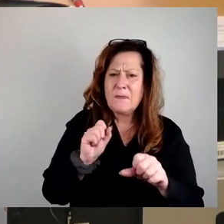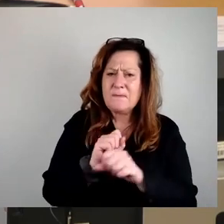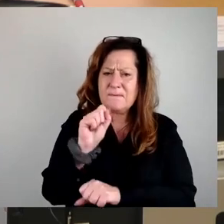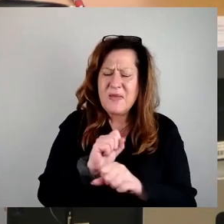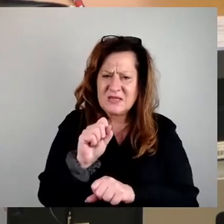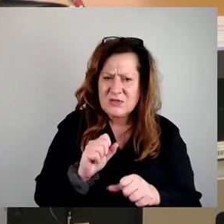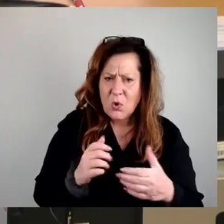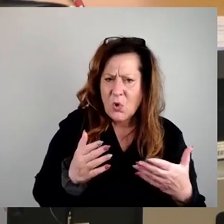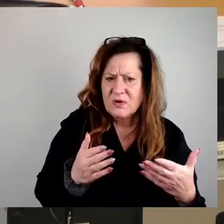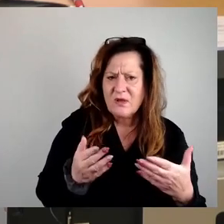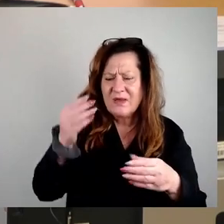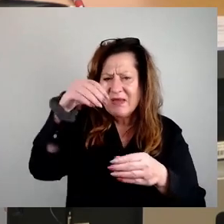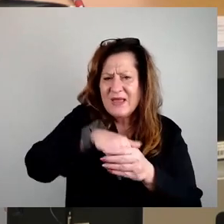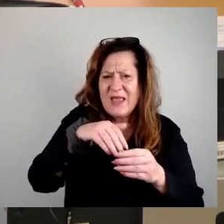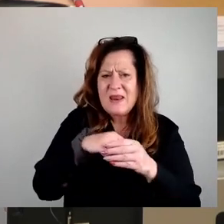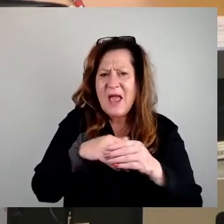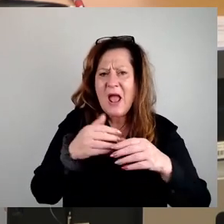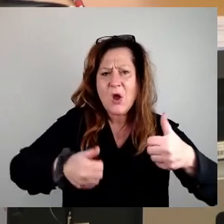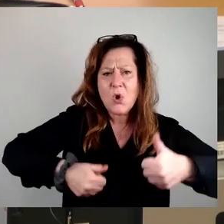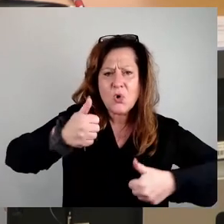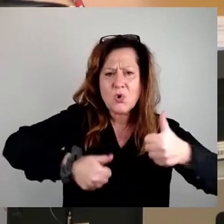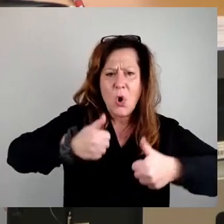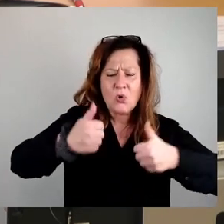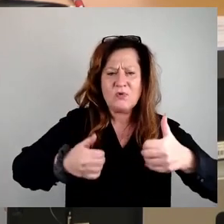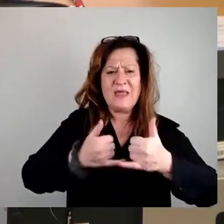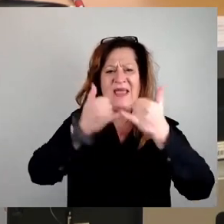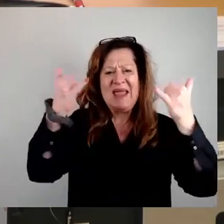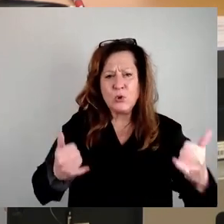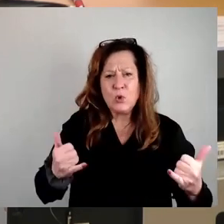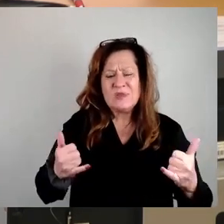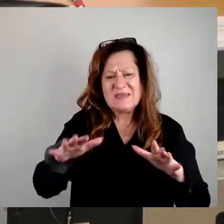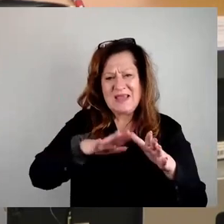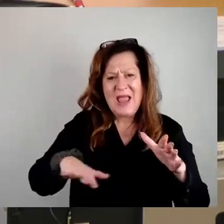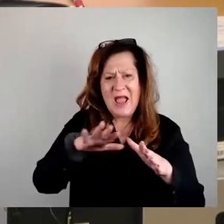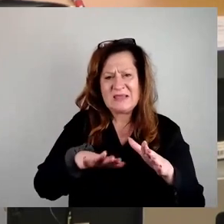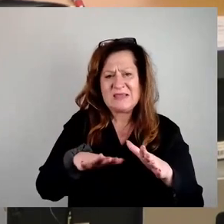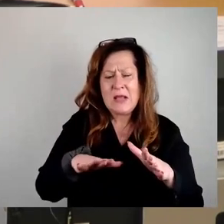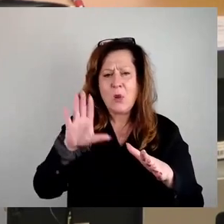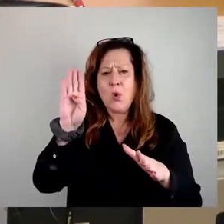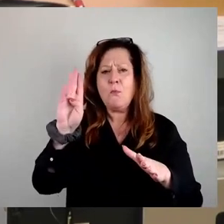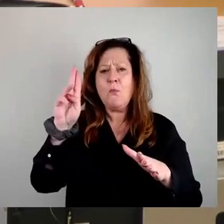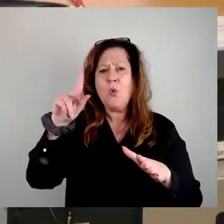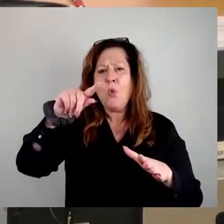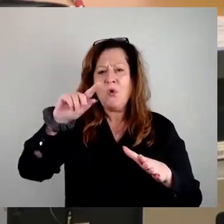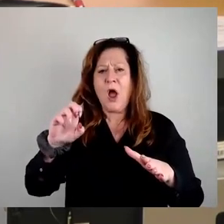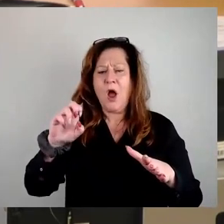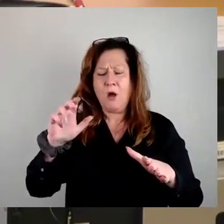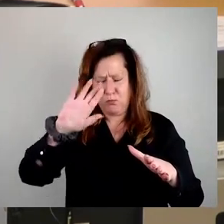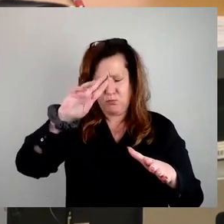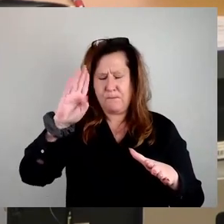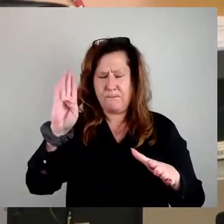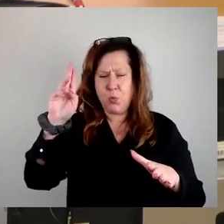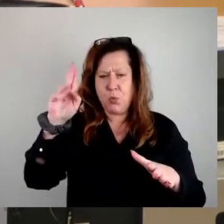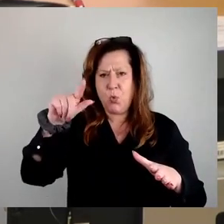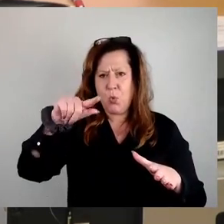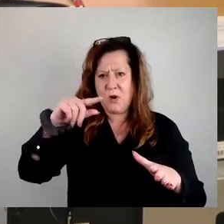Konkurrenz gekommen ist zum Thema Industrieansiedlung und Buka, aber das muss jeder selber für sich finden. Was die WED angeht,